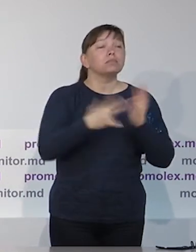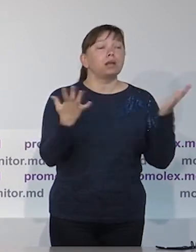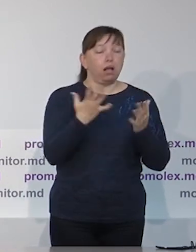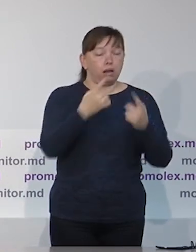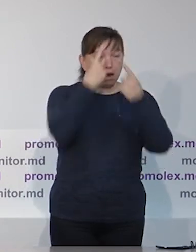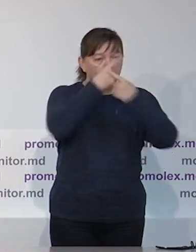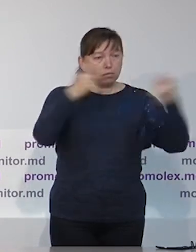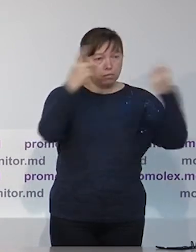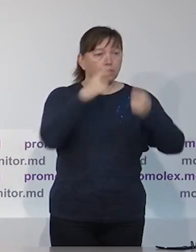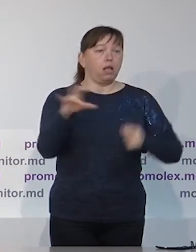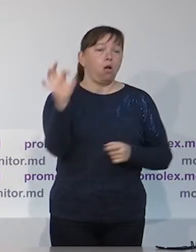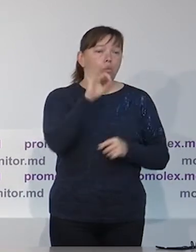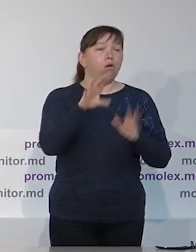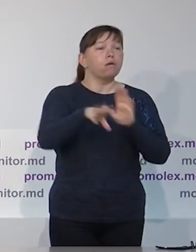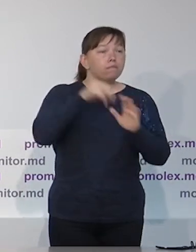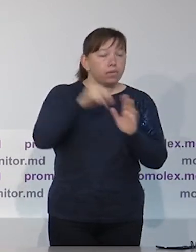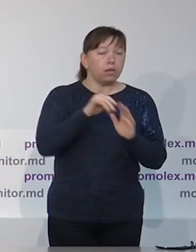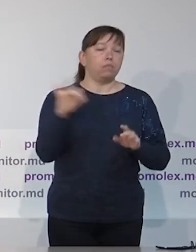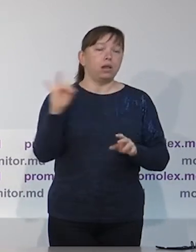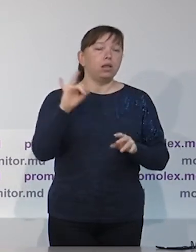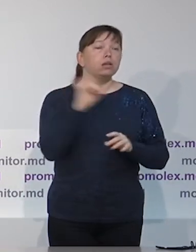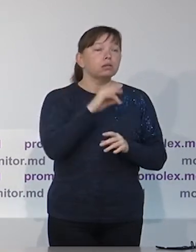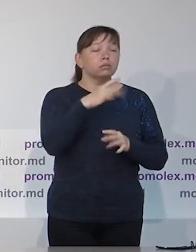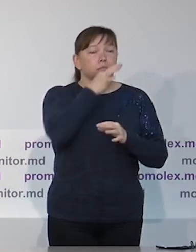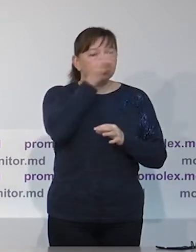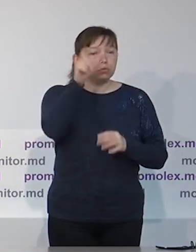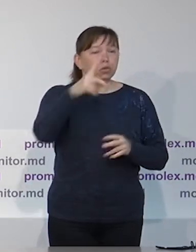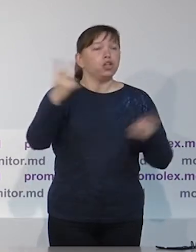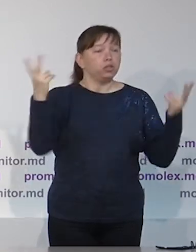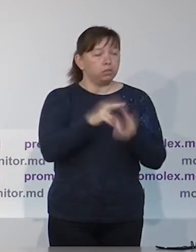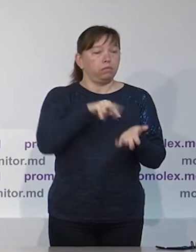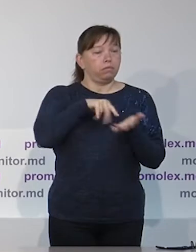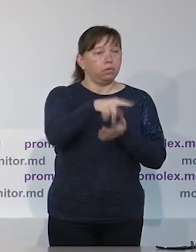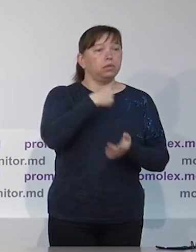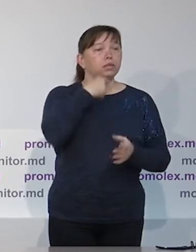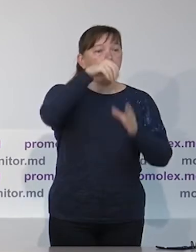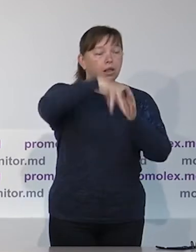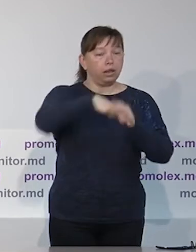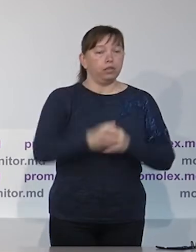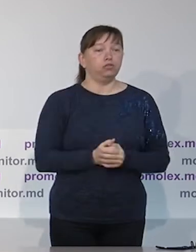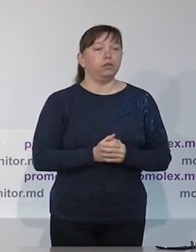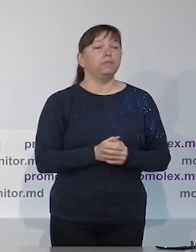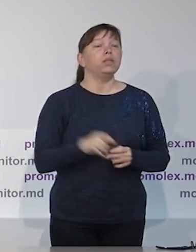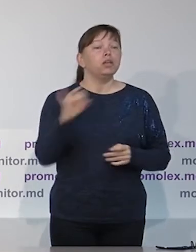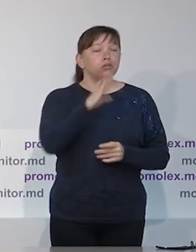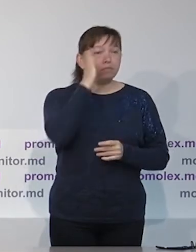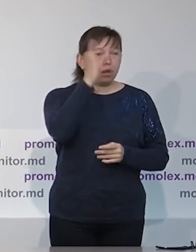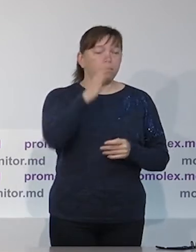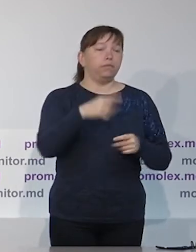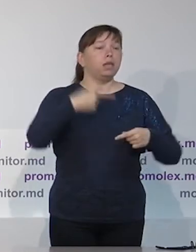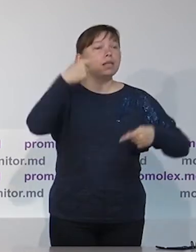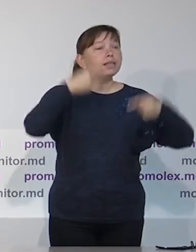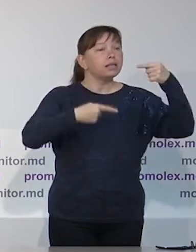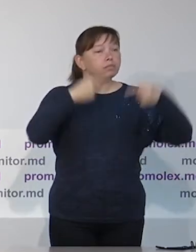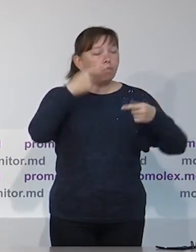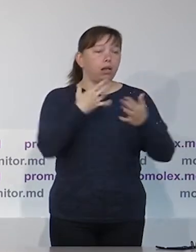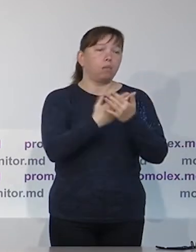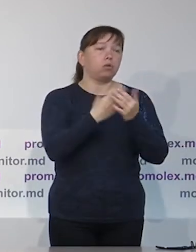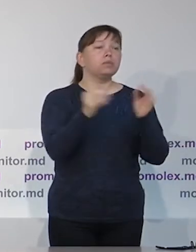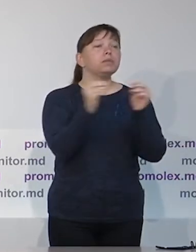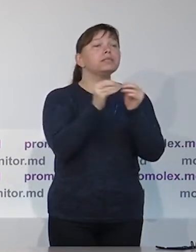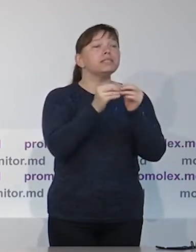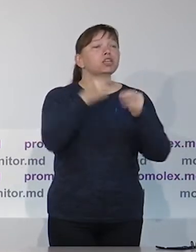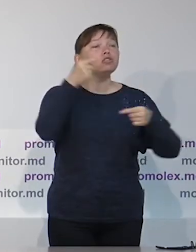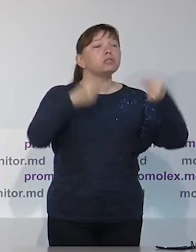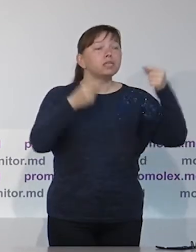гранты для местных организаций, которые смогут проводить такую работу на местах или на